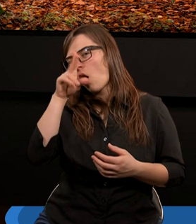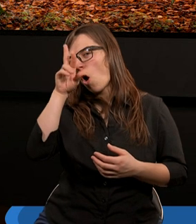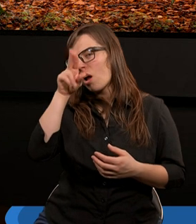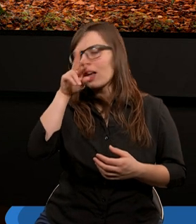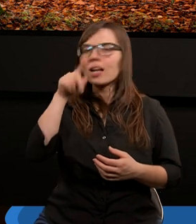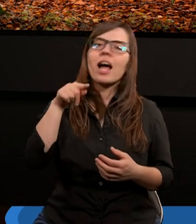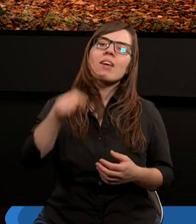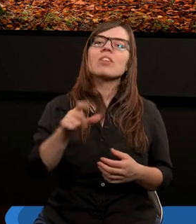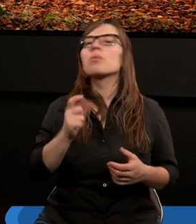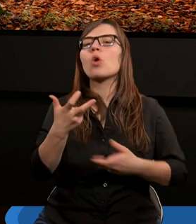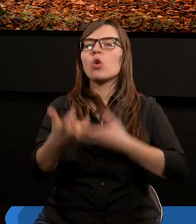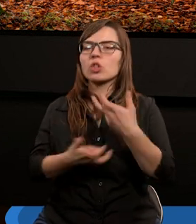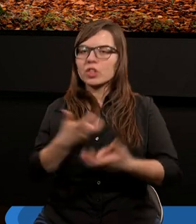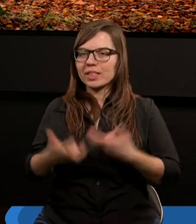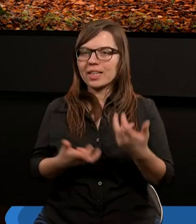się w tym, co czynię.